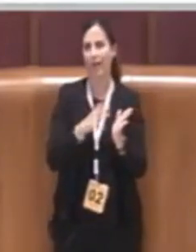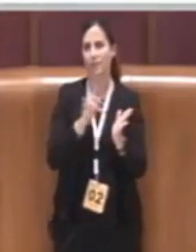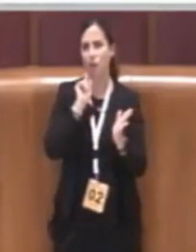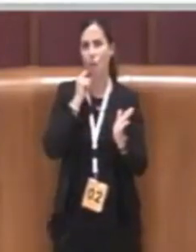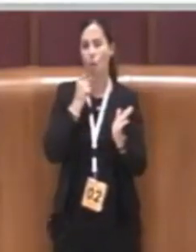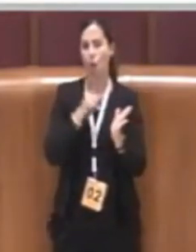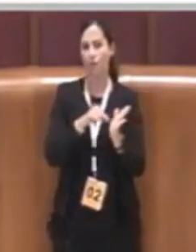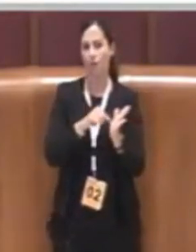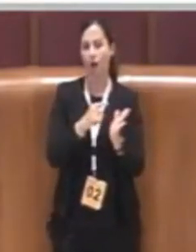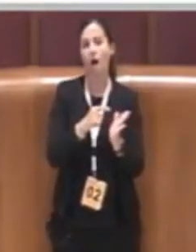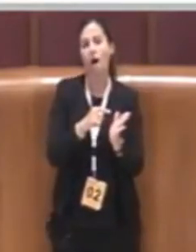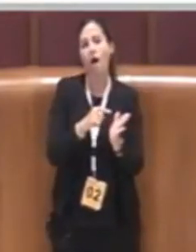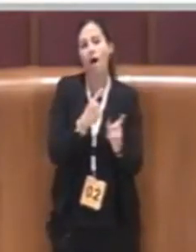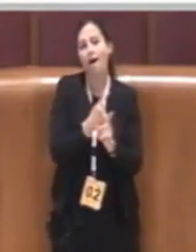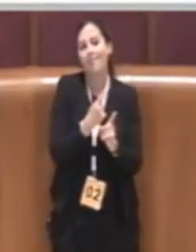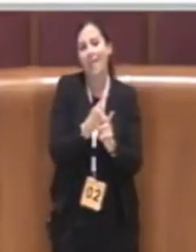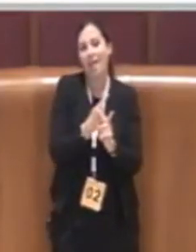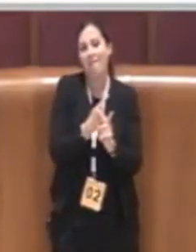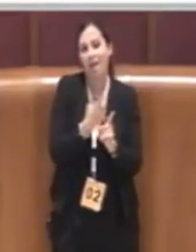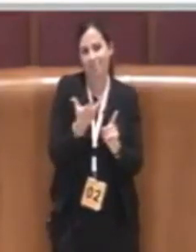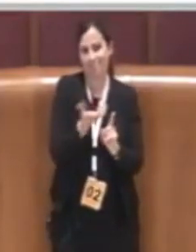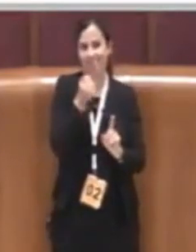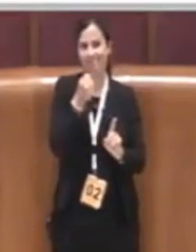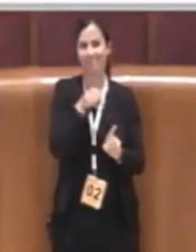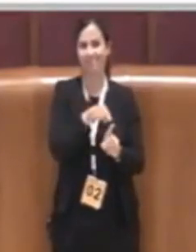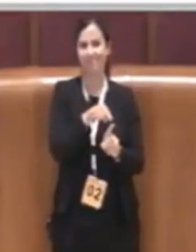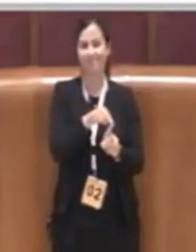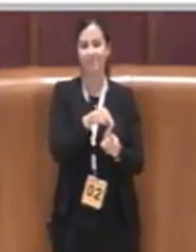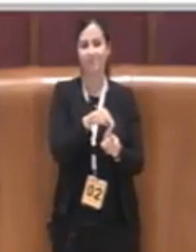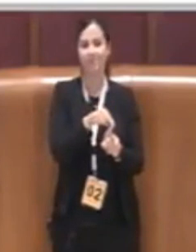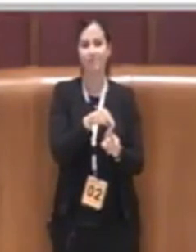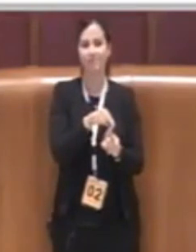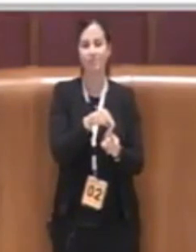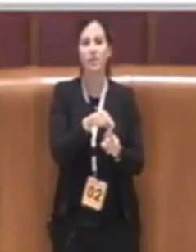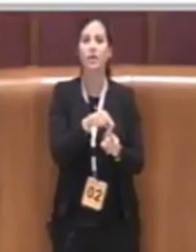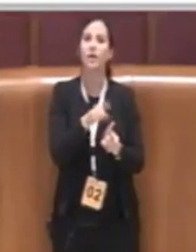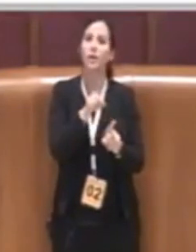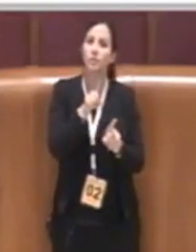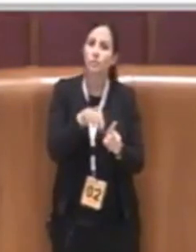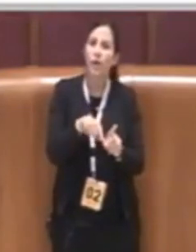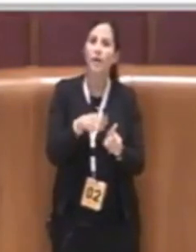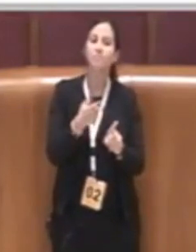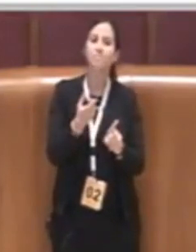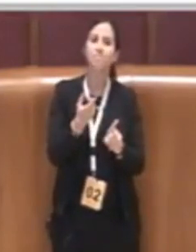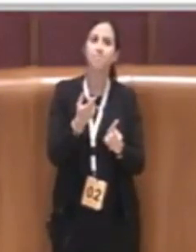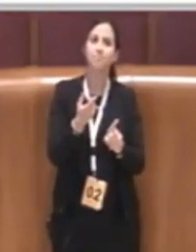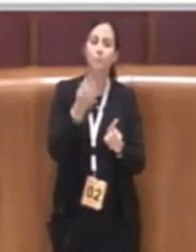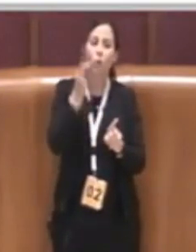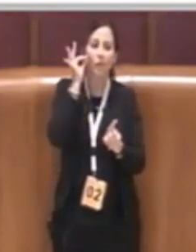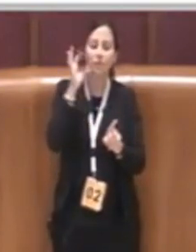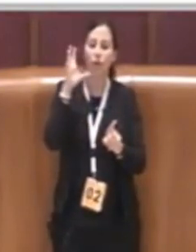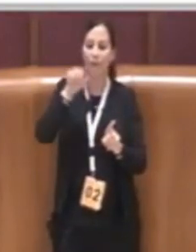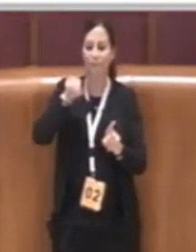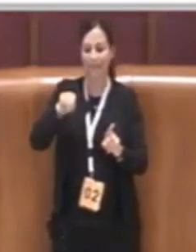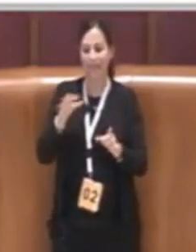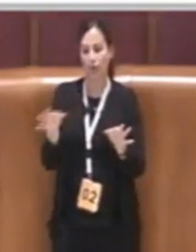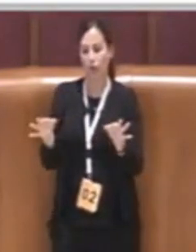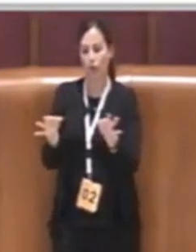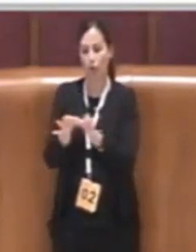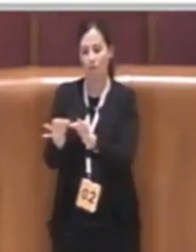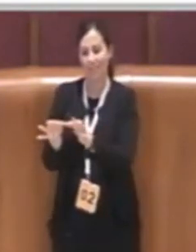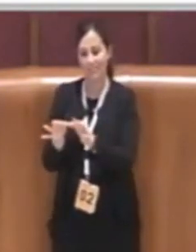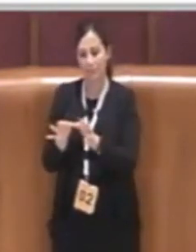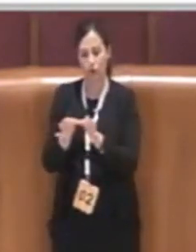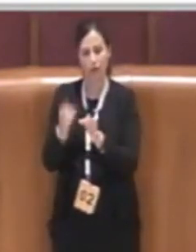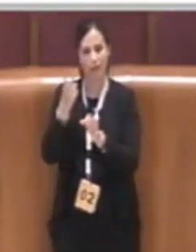dare degli indirizzi anche alla modalità con cui queste convenzioni che prevedono housing devono